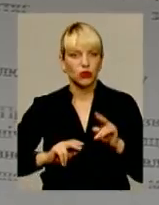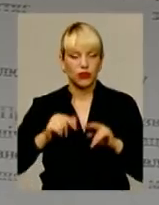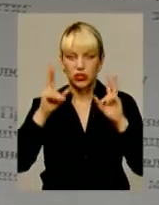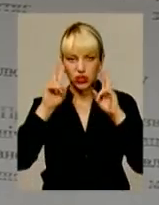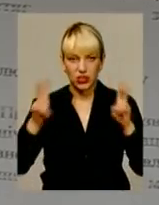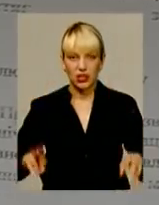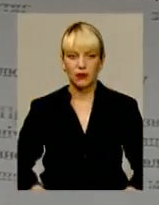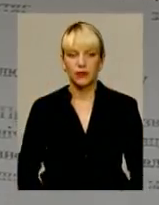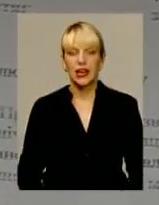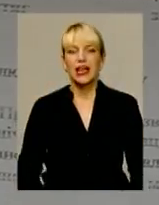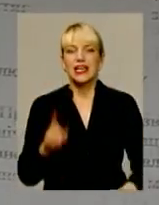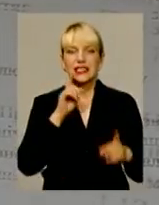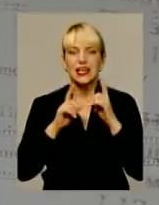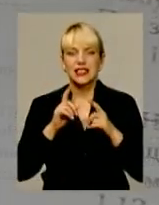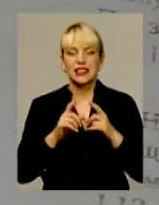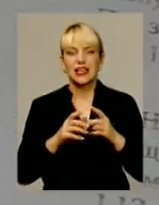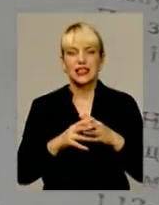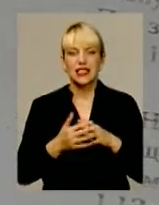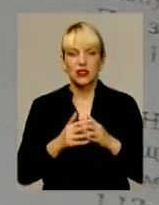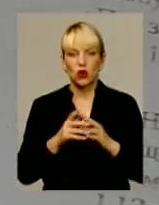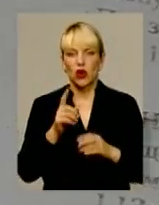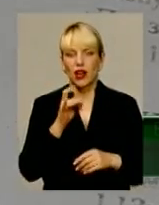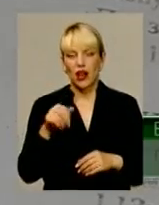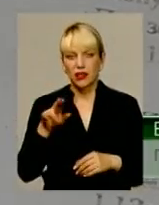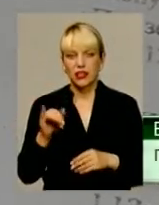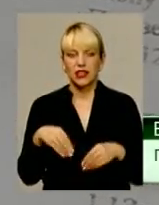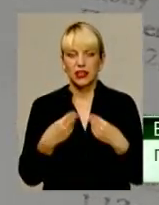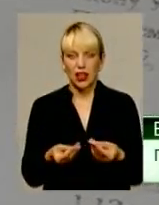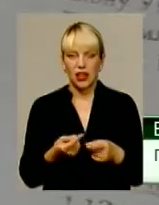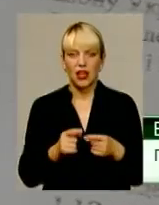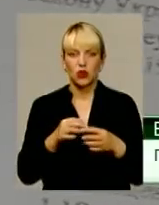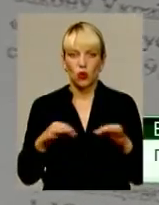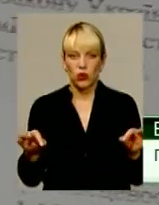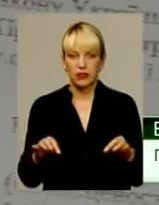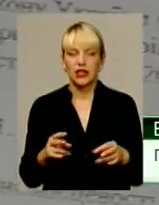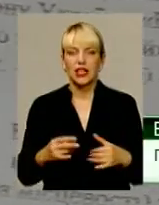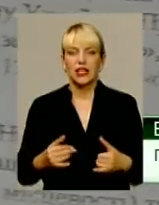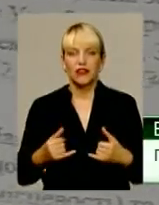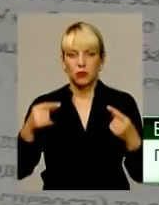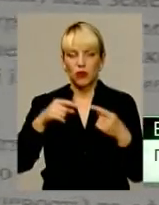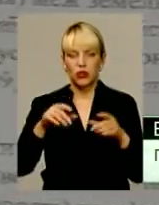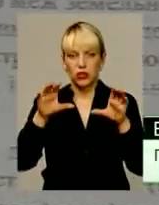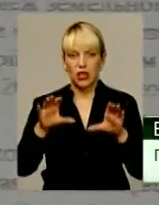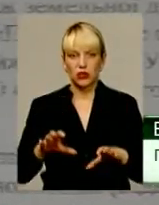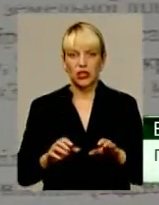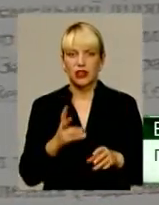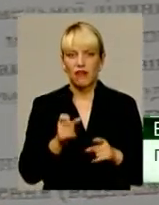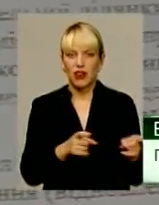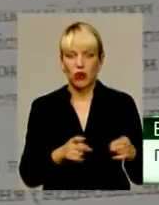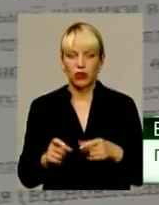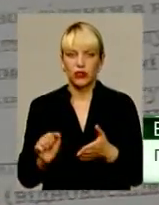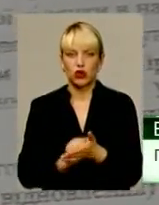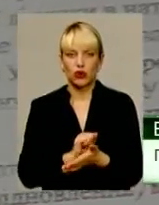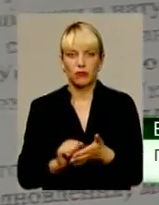Сесія сільської ради надала дозвіл для Лисака Миколи Олександровича відповідно до чинного законодавства на виготовлення